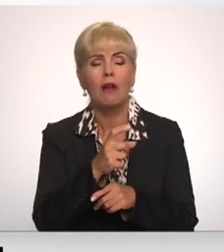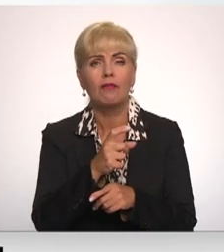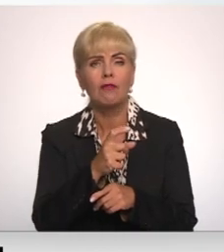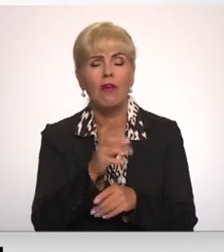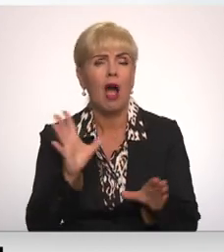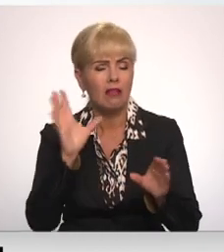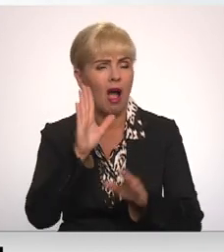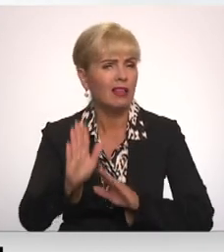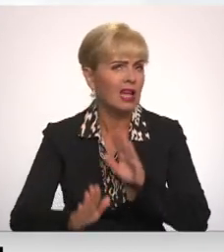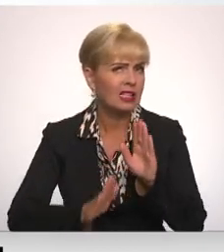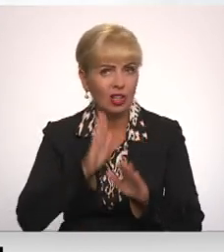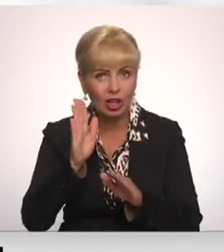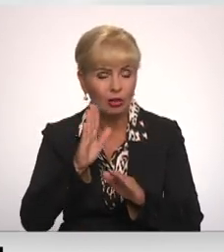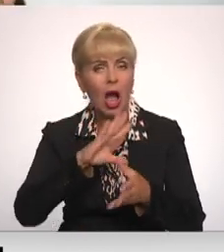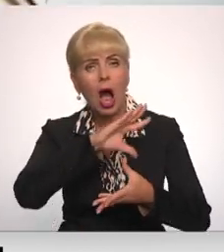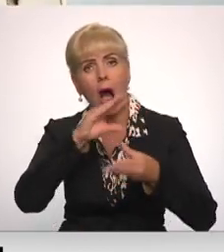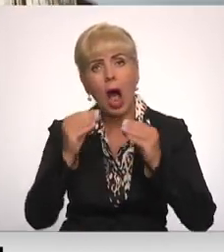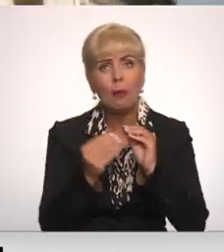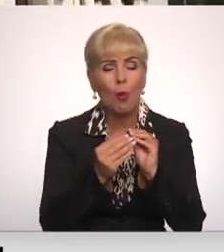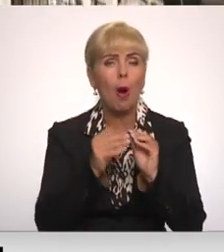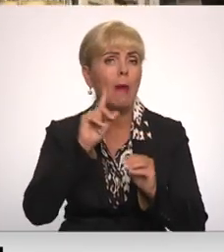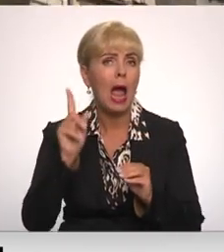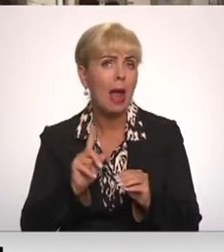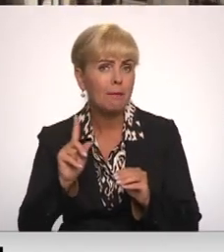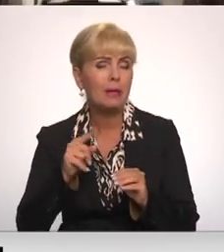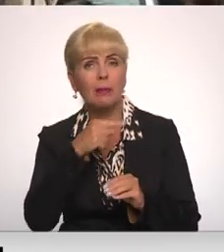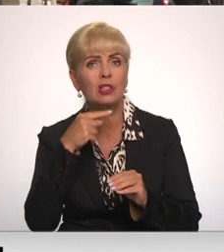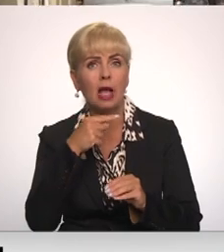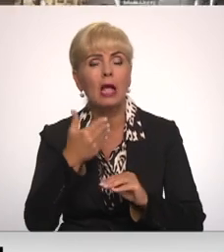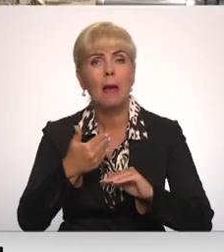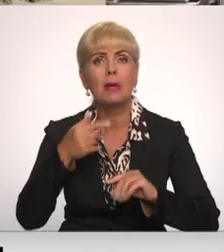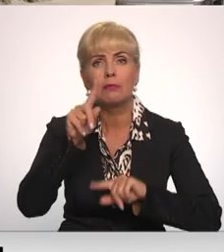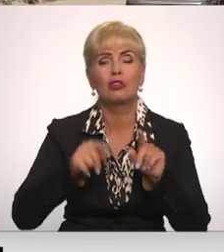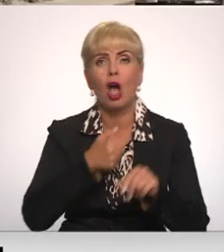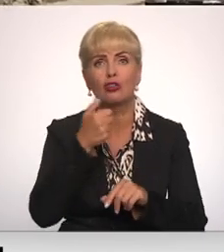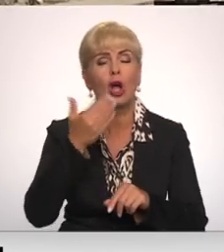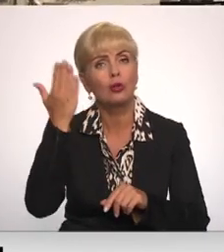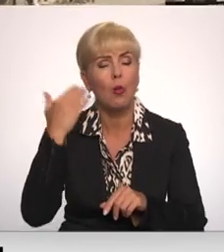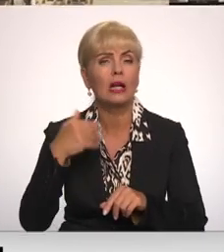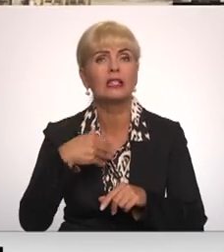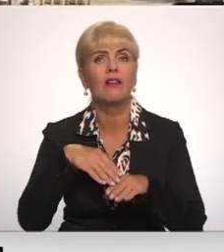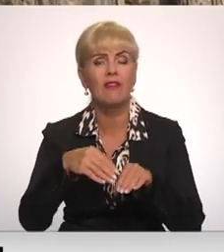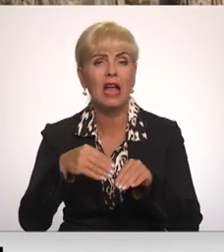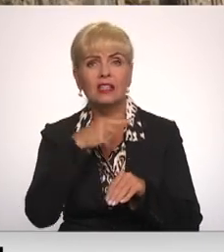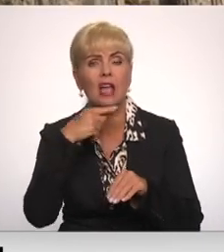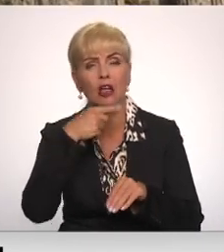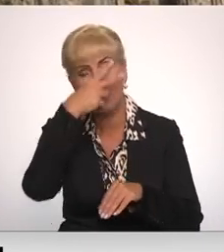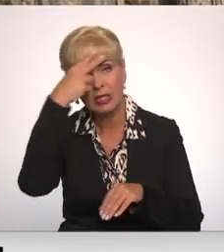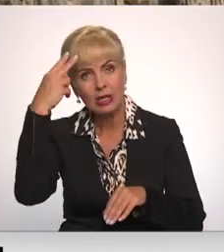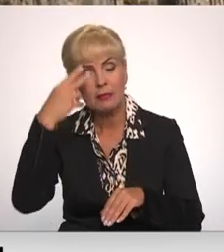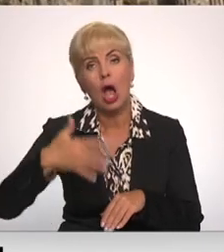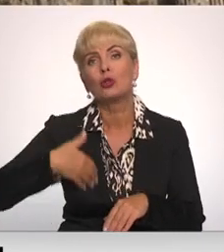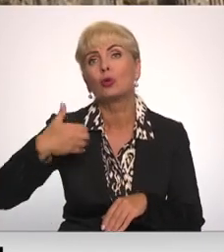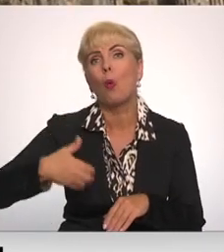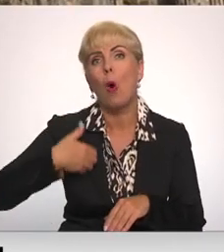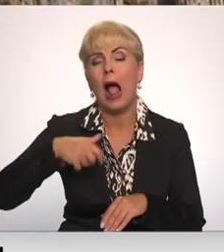rītam. Pirmo lielāko apkopojumu par cēsu ebrejiem pirms dažiem gadiem veikusi tūrēzējā cēsu valsts ģimnāzijas skulniece Anna Katrīna